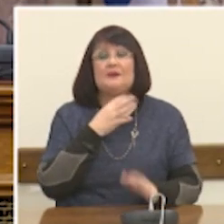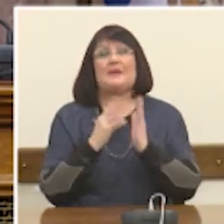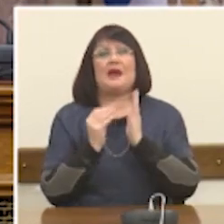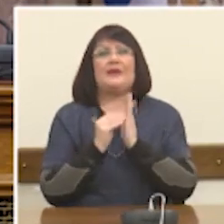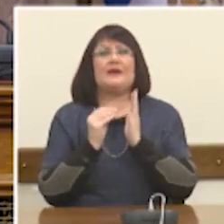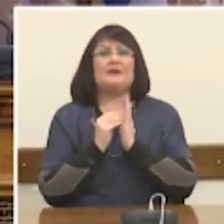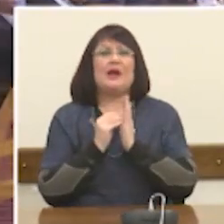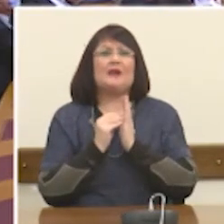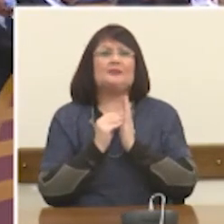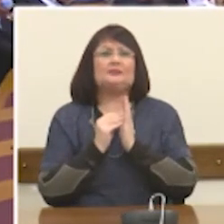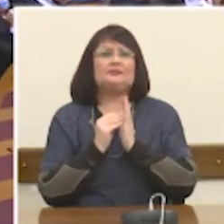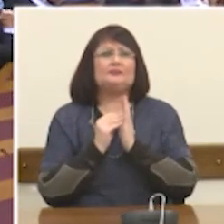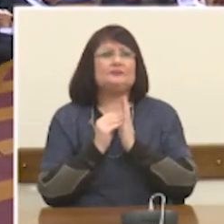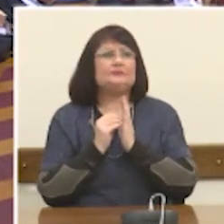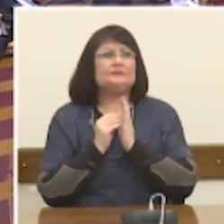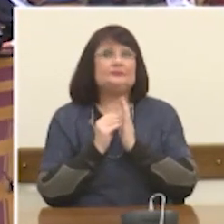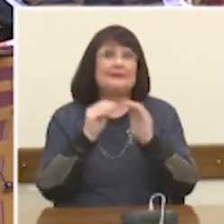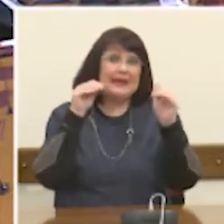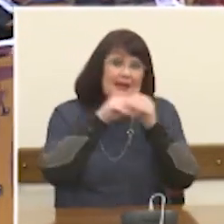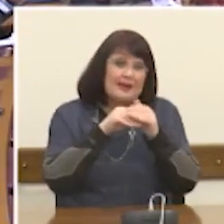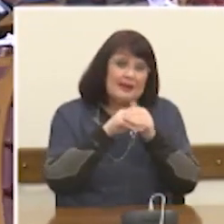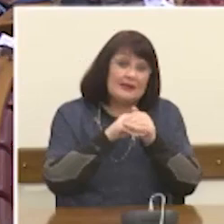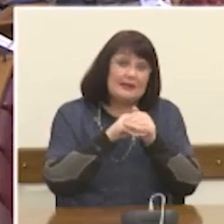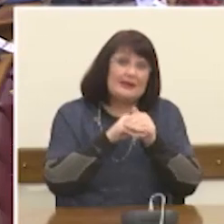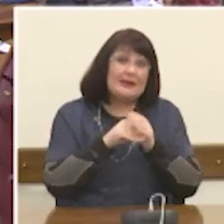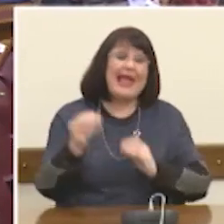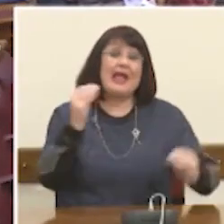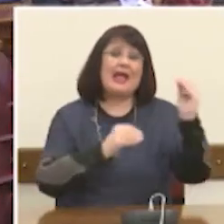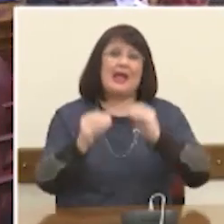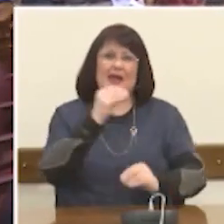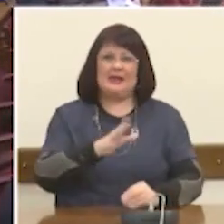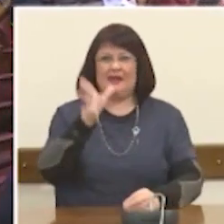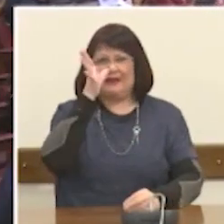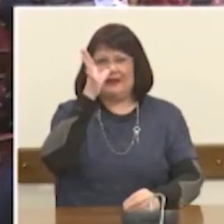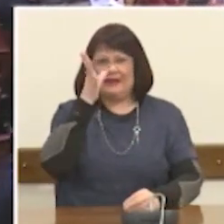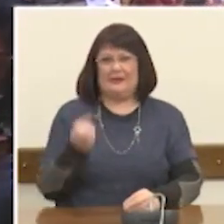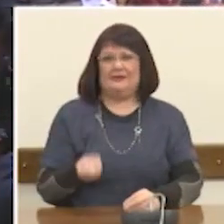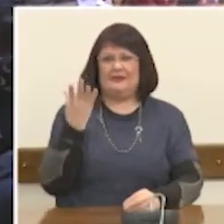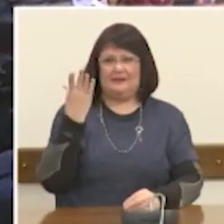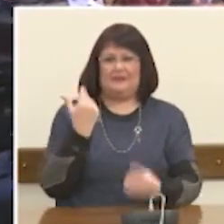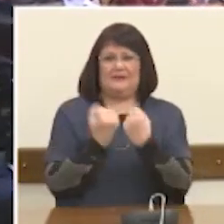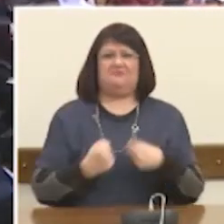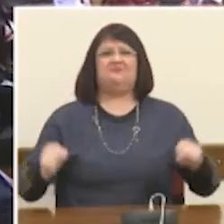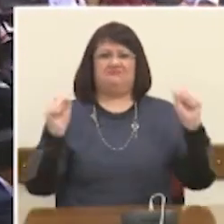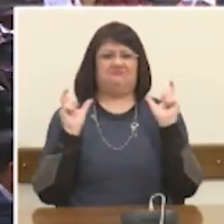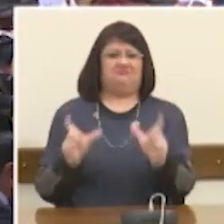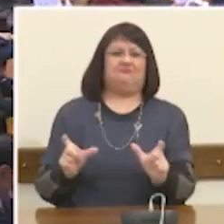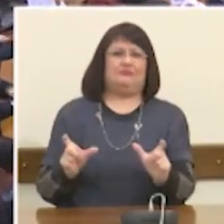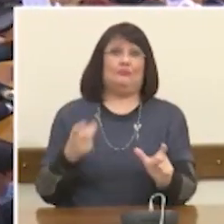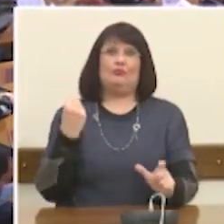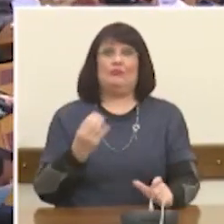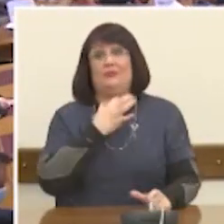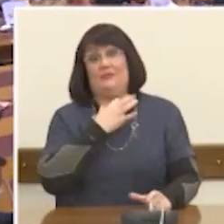επενδύουμε περισσότερα σε σύγχρονα εξοπλιστικά προγράμματα για να διεκδικήσουμε τη στρατηγική αυτονομία. Την ανάγκη να επενδύουμε